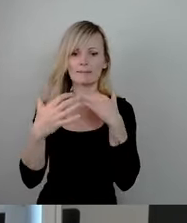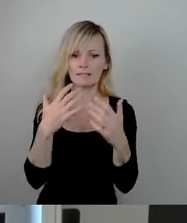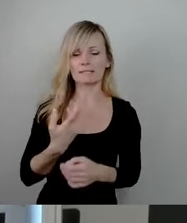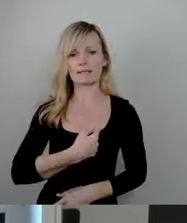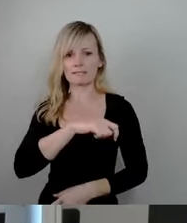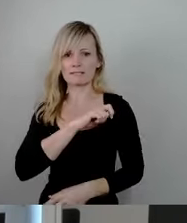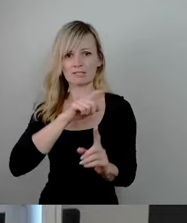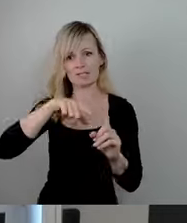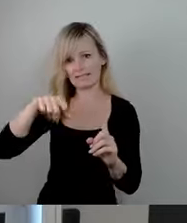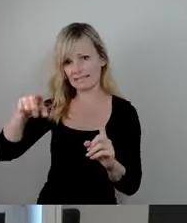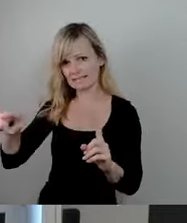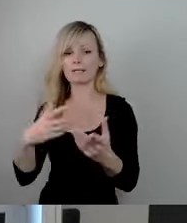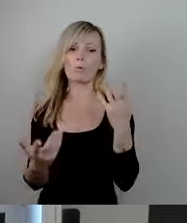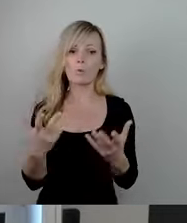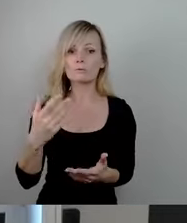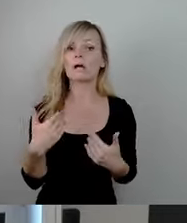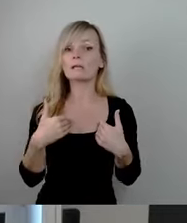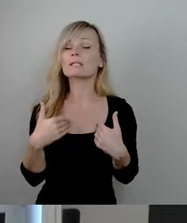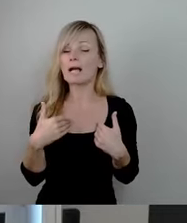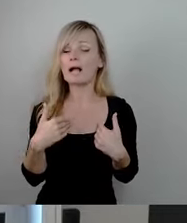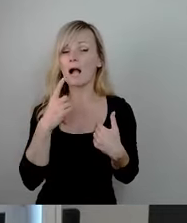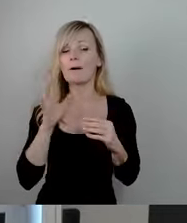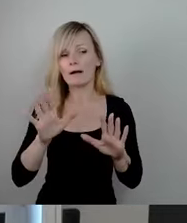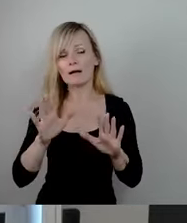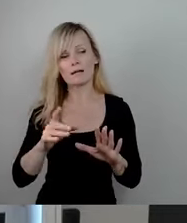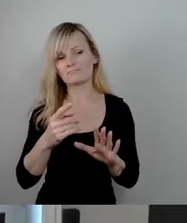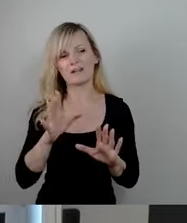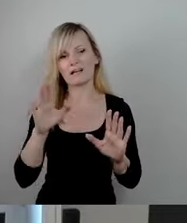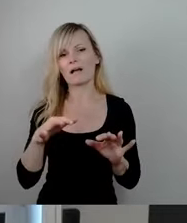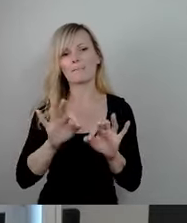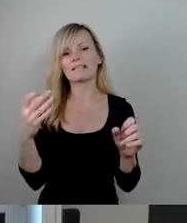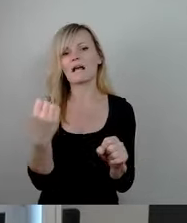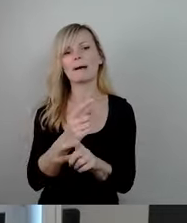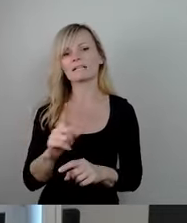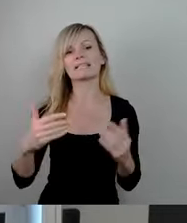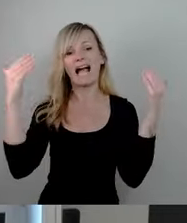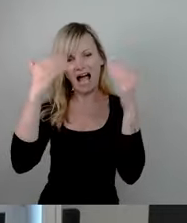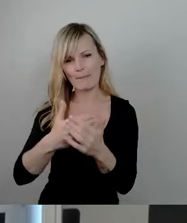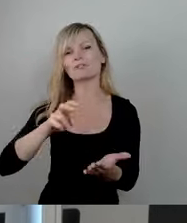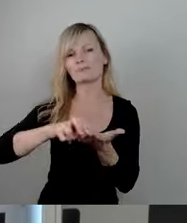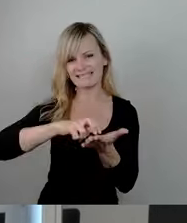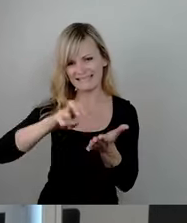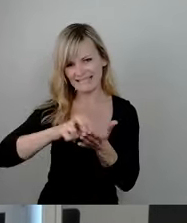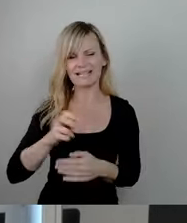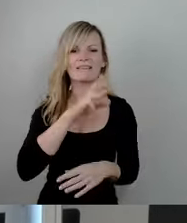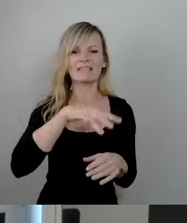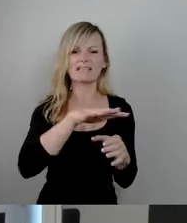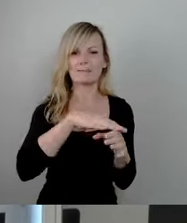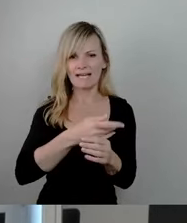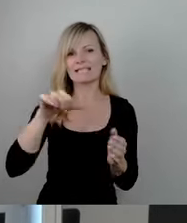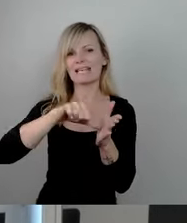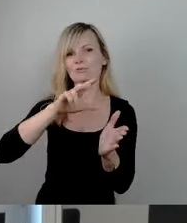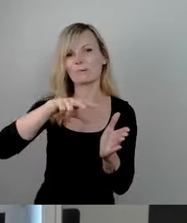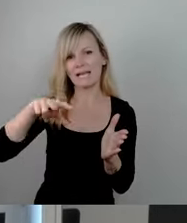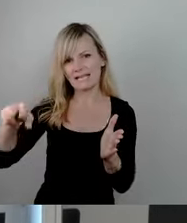Kriminalitätsstatistiken oder ein, ich rate Ihnen allerdings davon ab, abendlicher Spaziergang zwischen Wiener Platz, Zentrumgalerie und